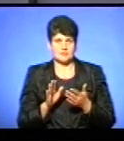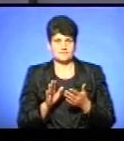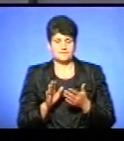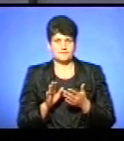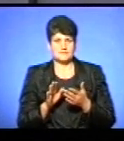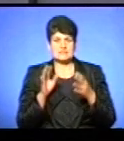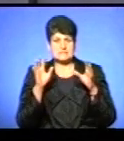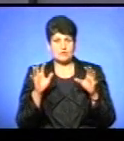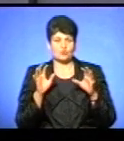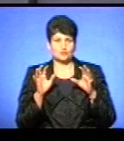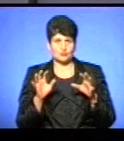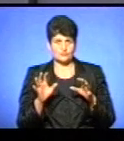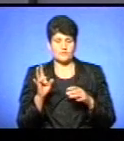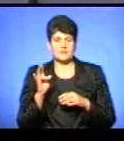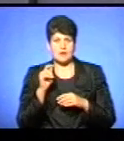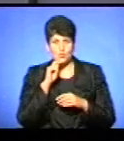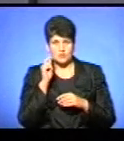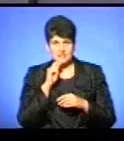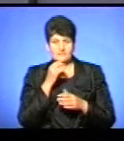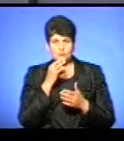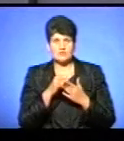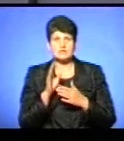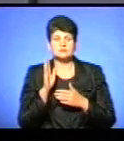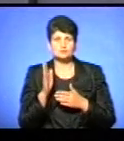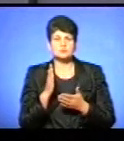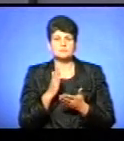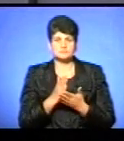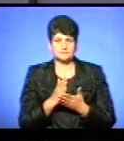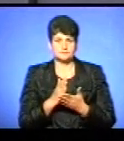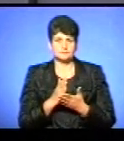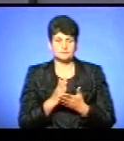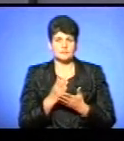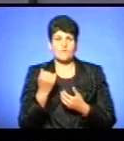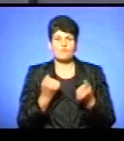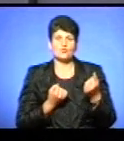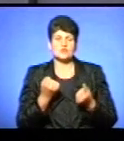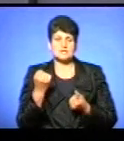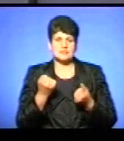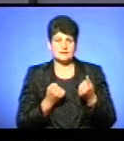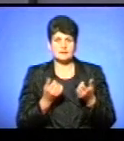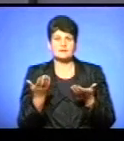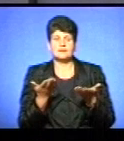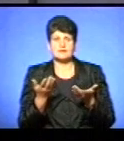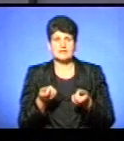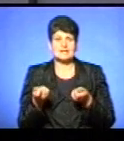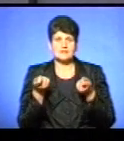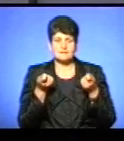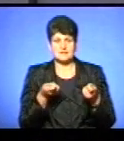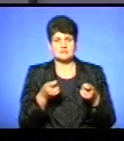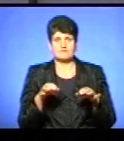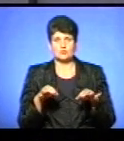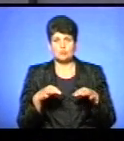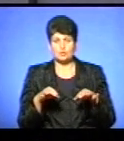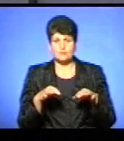законодавством на Україні, відповідальність буде нести водій, який ввіз даний автомобіль